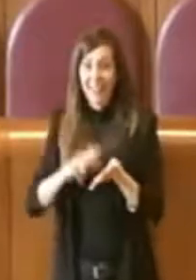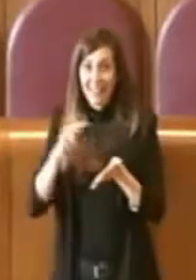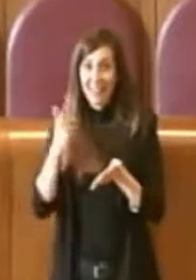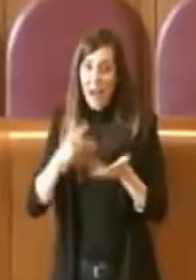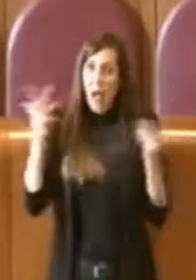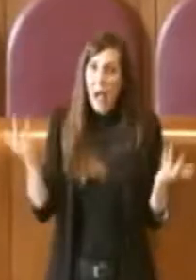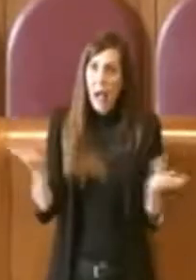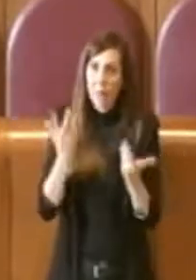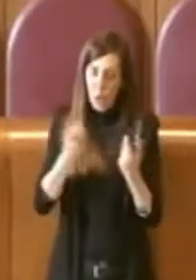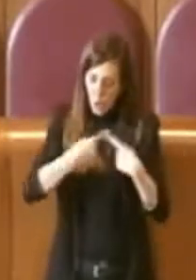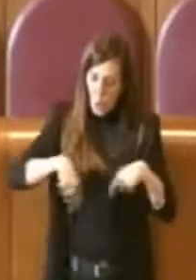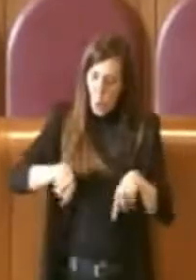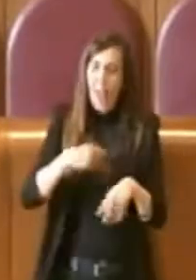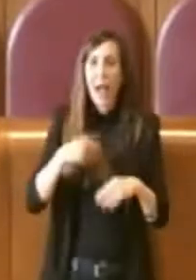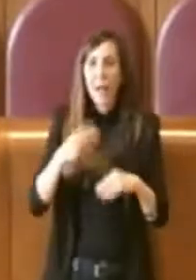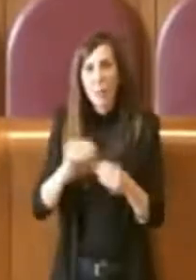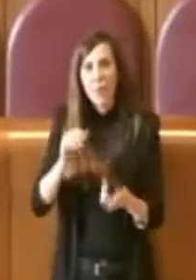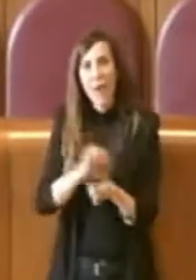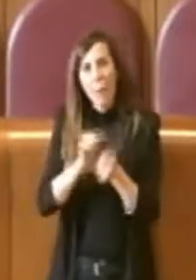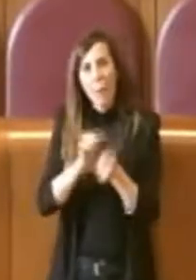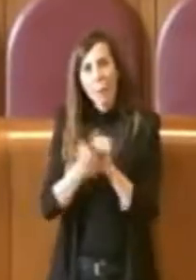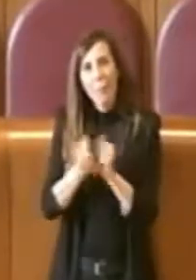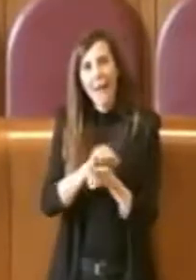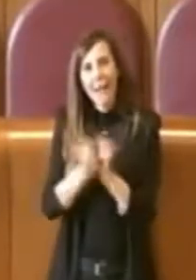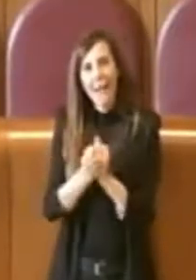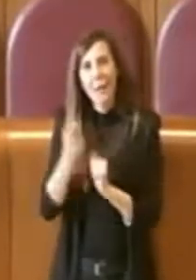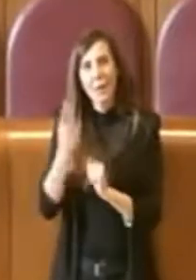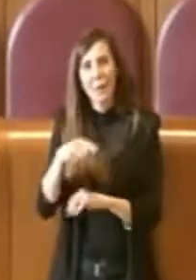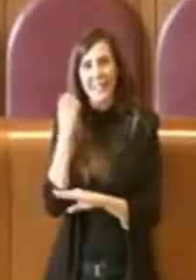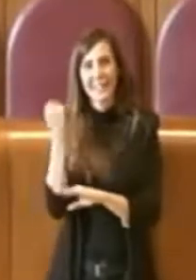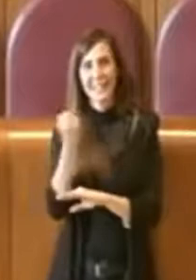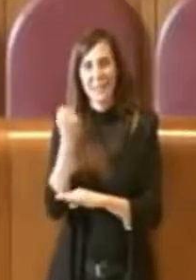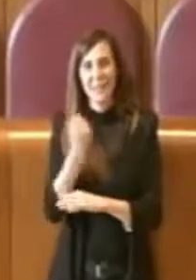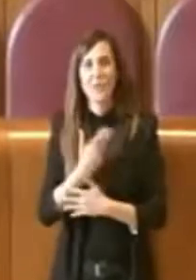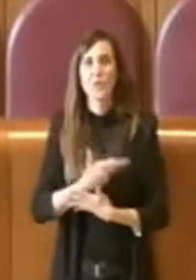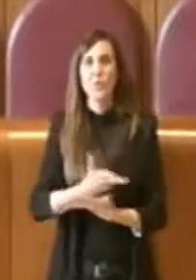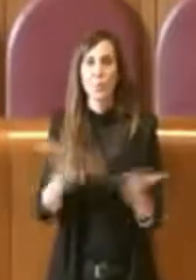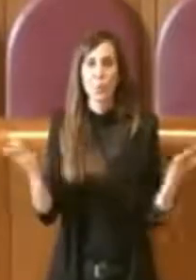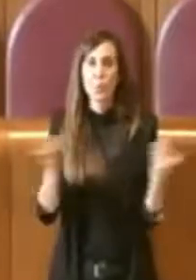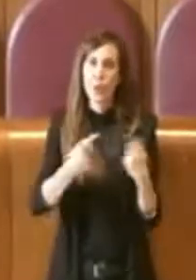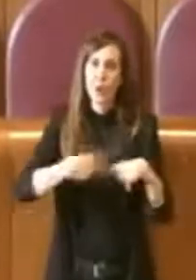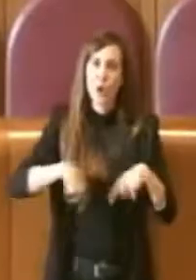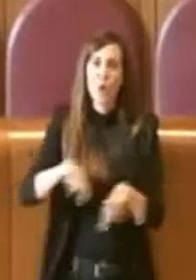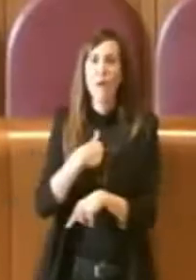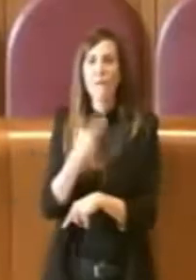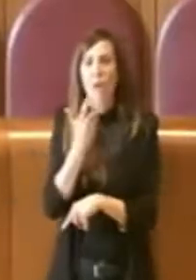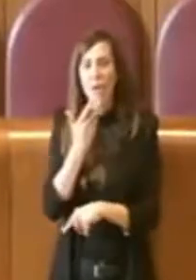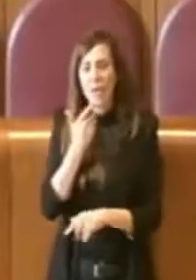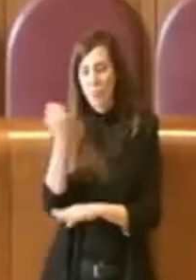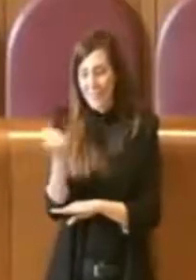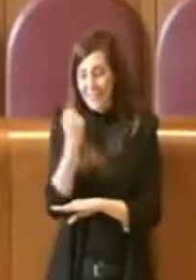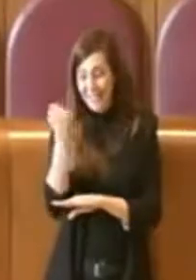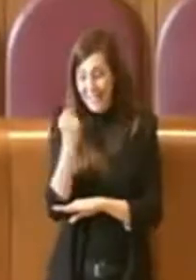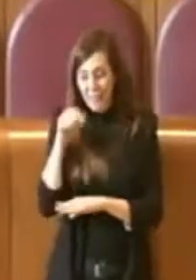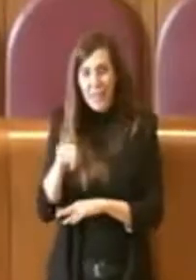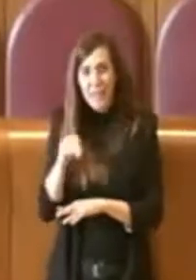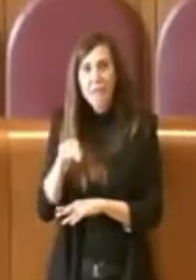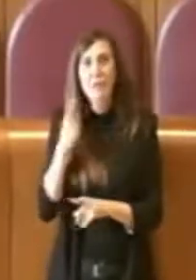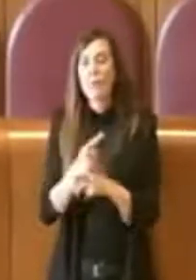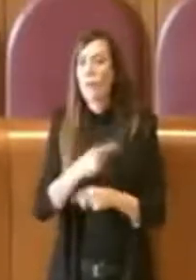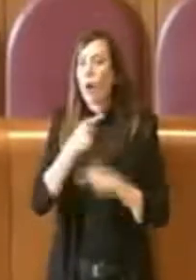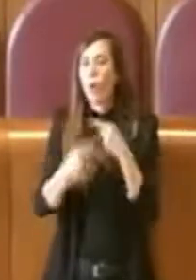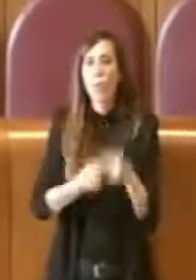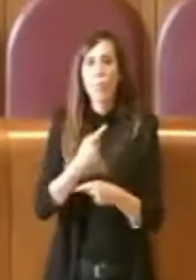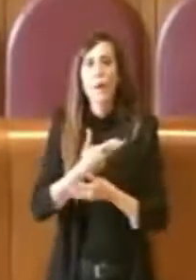noi abbiamo fatto le nostre battaglie per il servizio pubblico e vogliamo che i servizi siano dati in modo pubblico